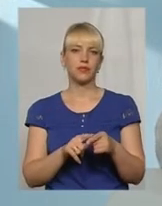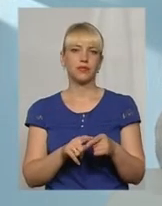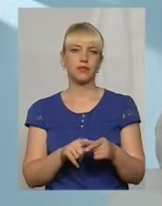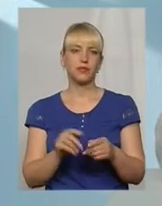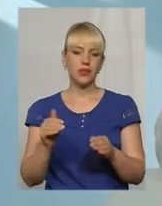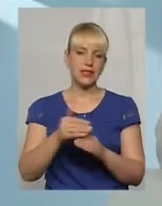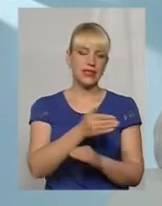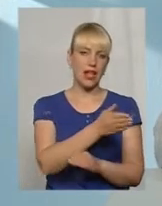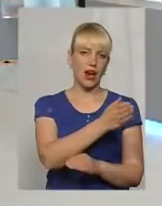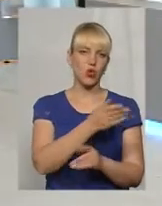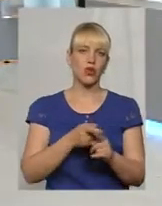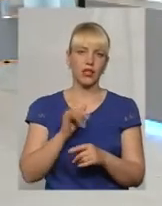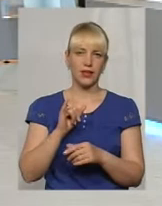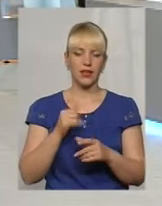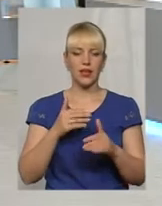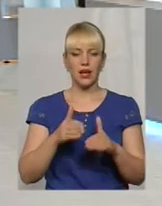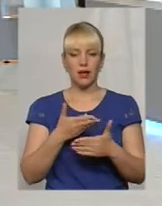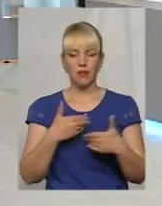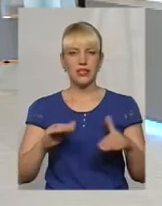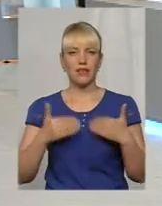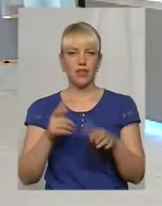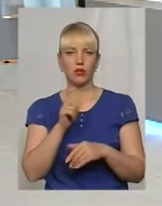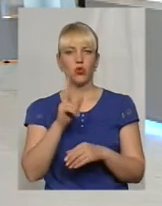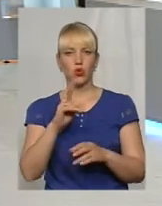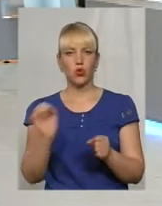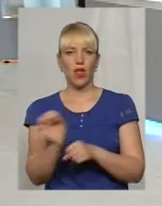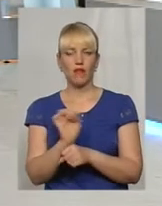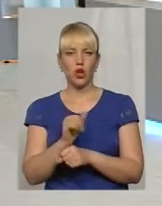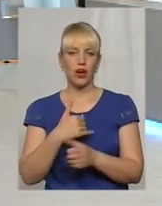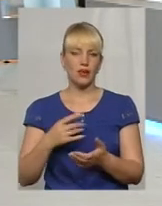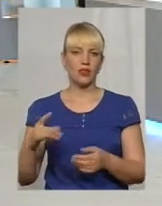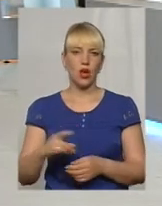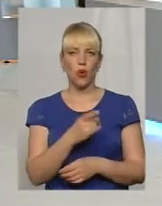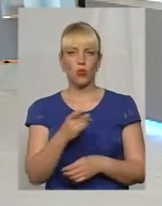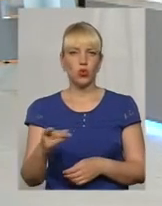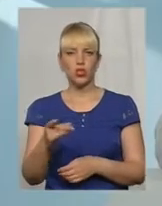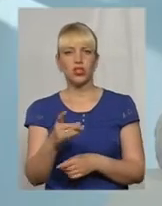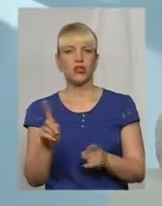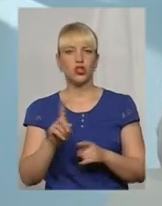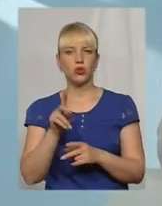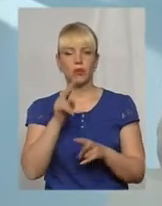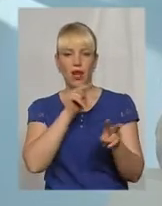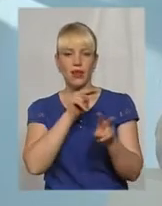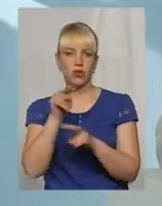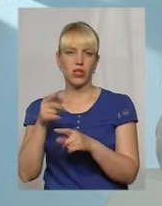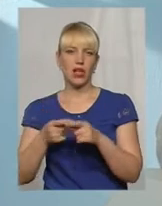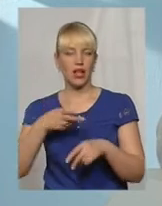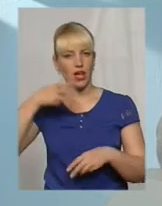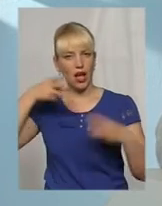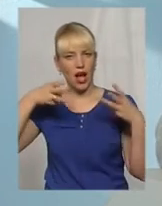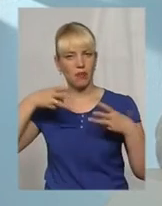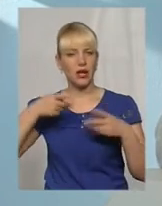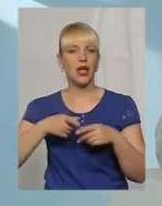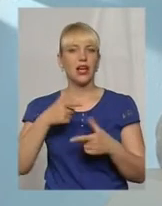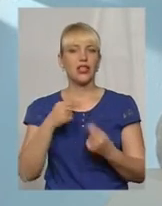Ми советуємо також саме нашим клиентам, які на автомобілях хотять путешествувати, щоб вони мониторили ці камери і смотріли, де